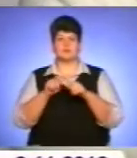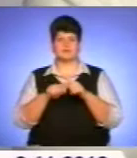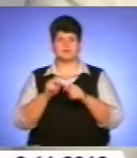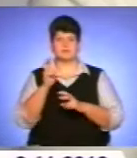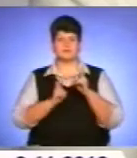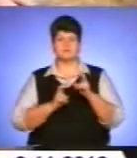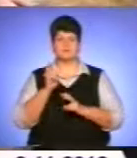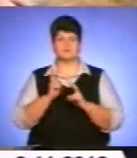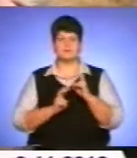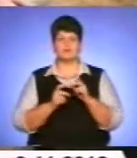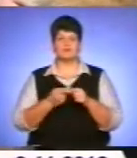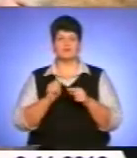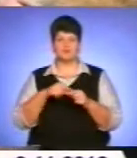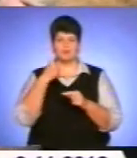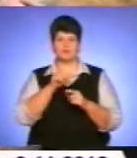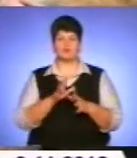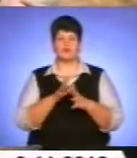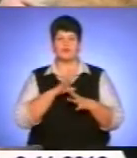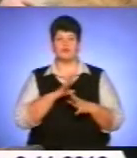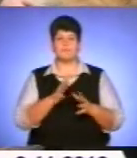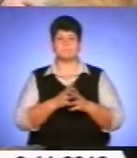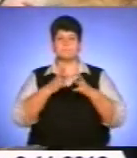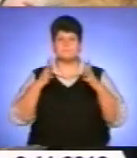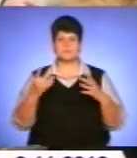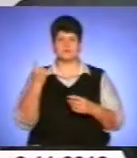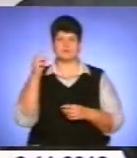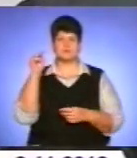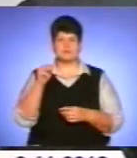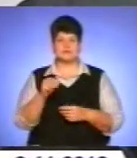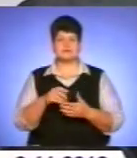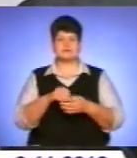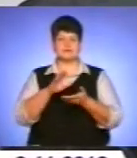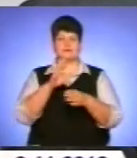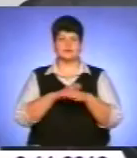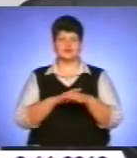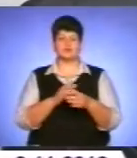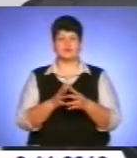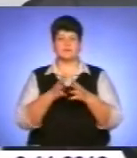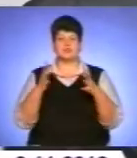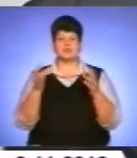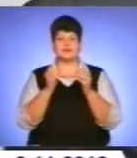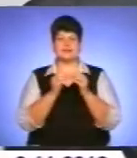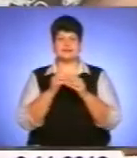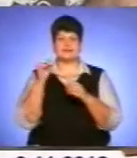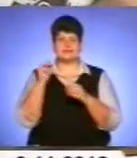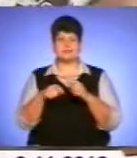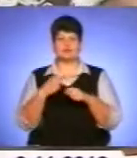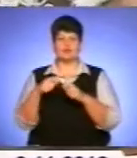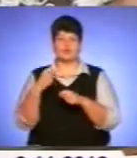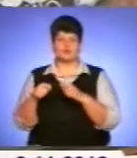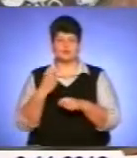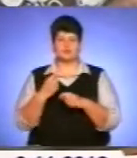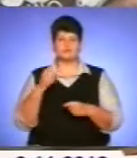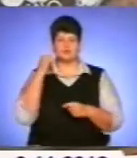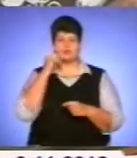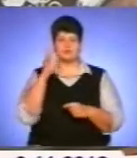підприємствах. Цьогоріч таких було більше тисячі. Зафіксовано і усунено більше 10 тисяч порушень. Та все ж піклуватися про безпеку